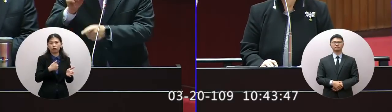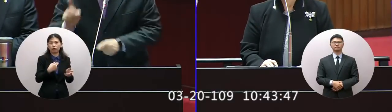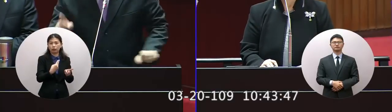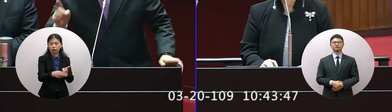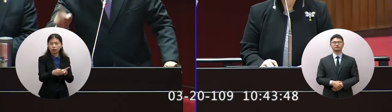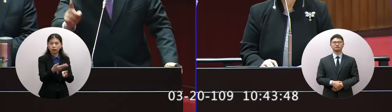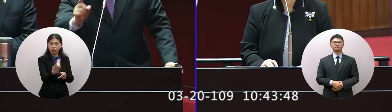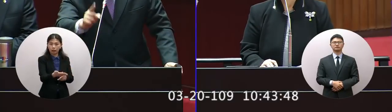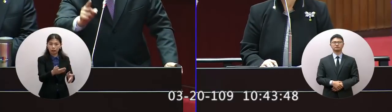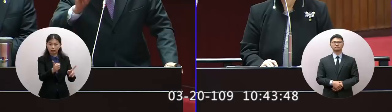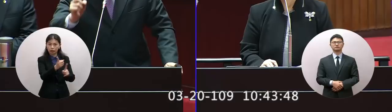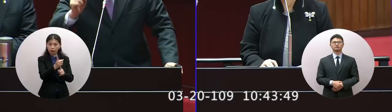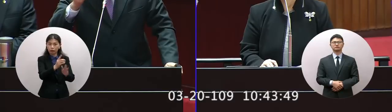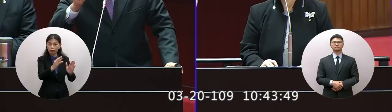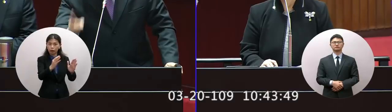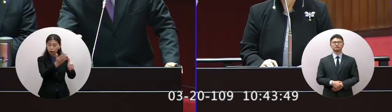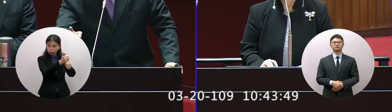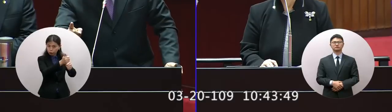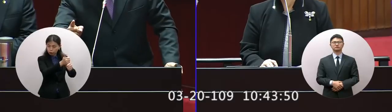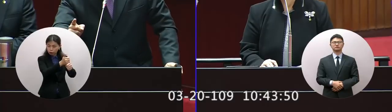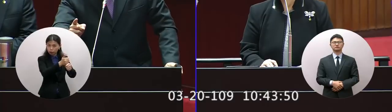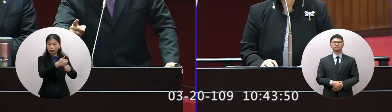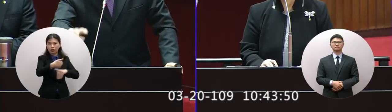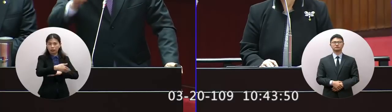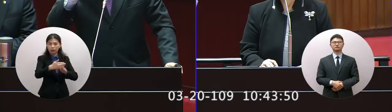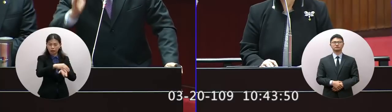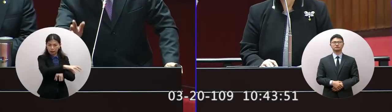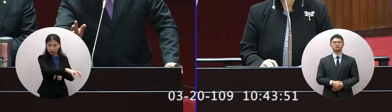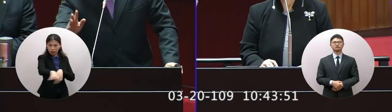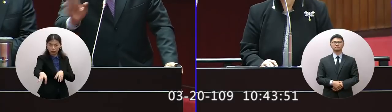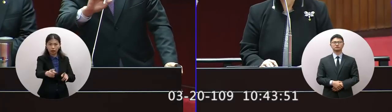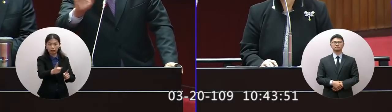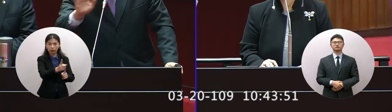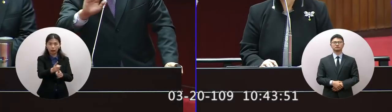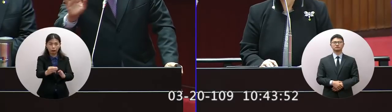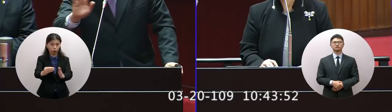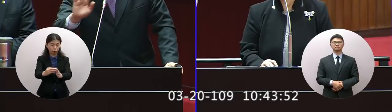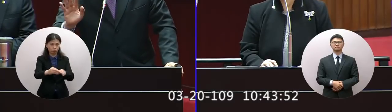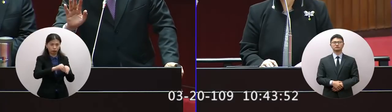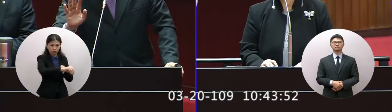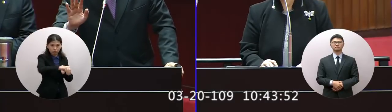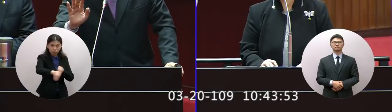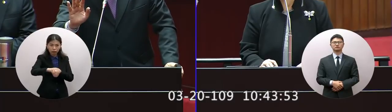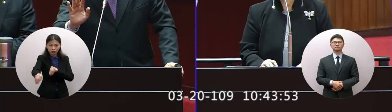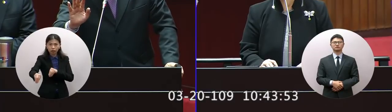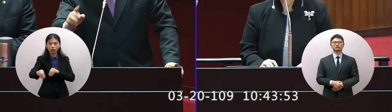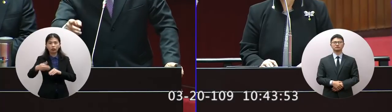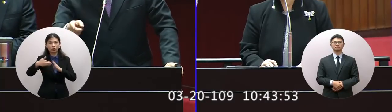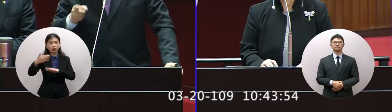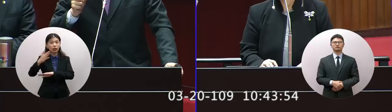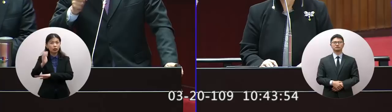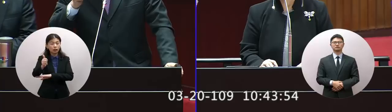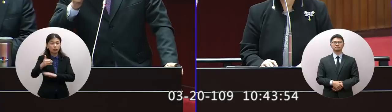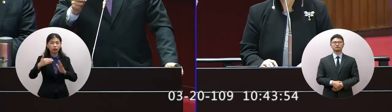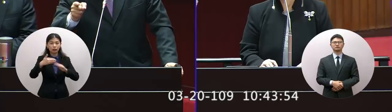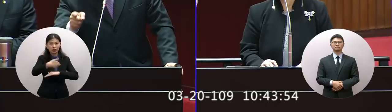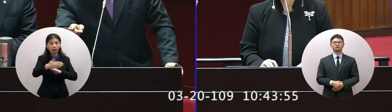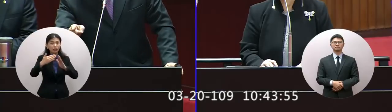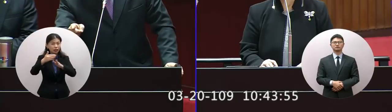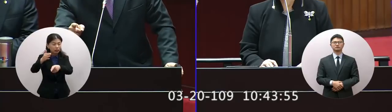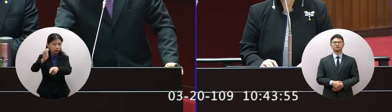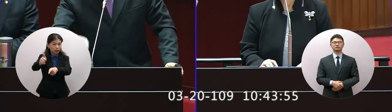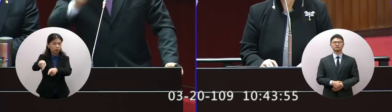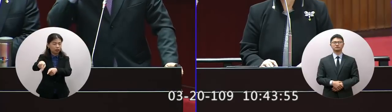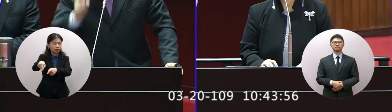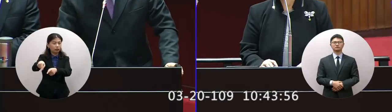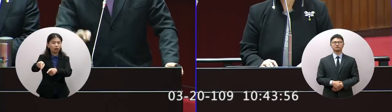寄到各個縣市消防局所以連消防局都不是經過縣市我們雖然消防的人士